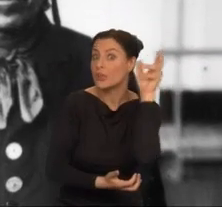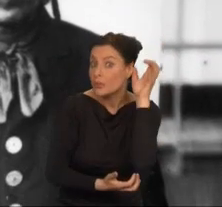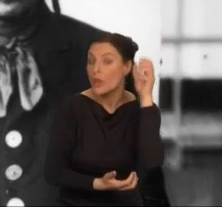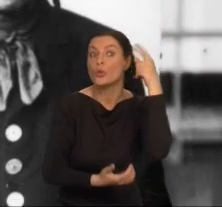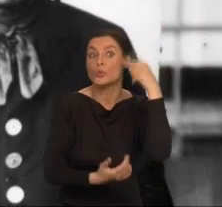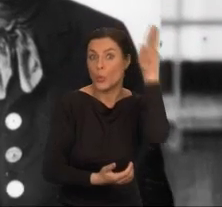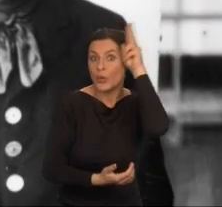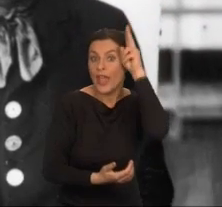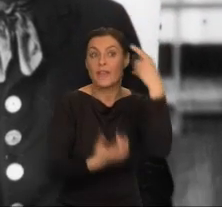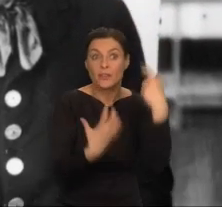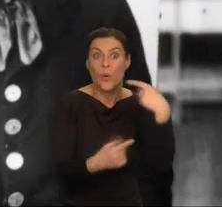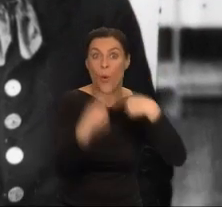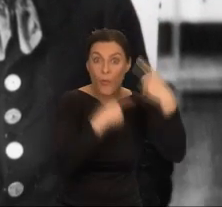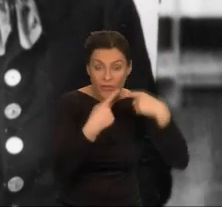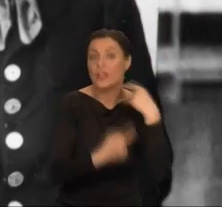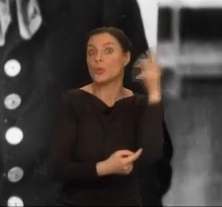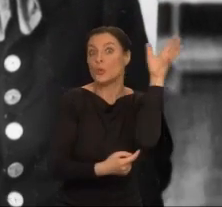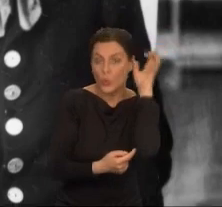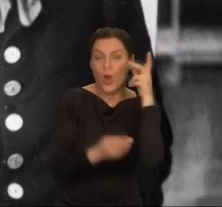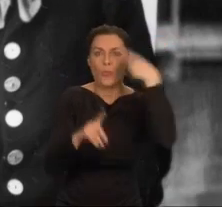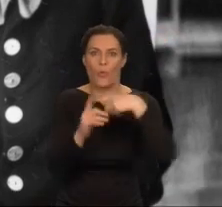i zapisywał, co mówili.